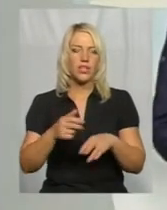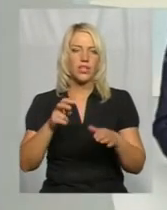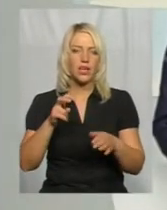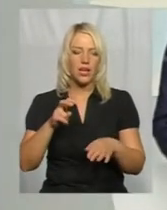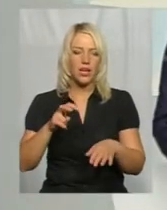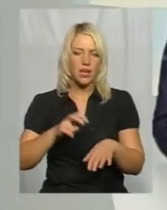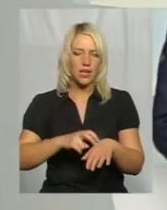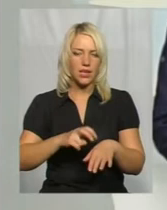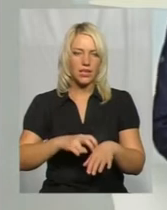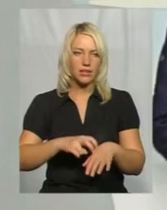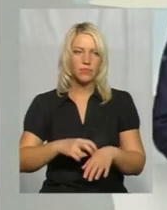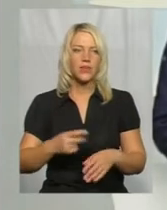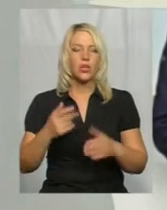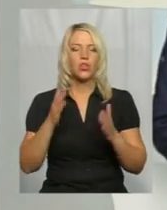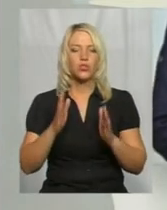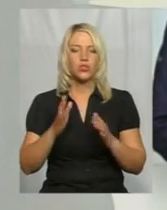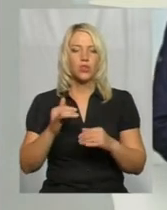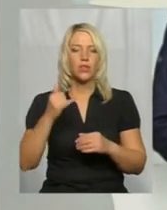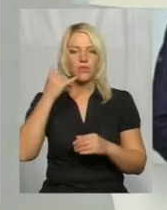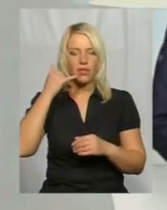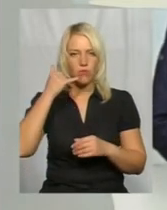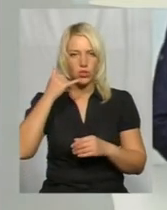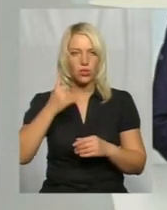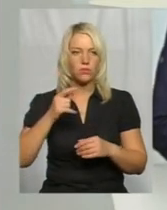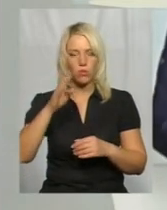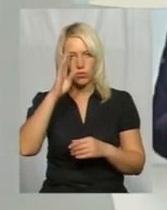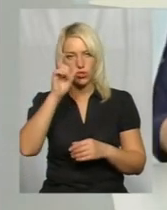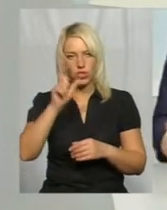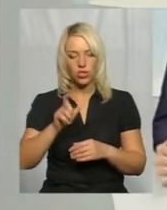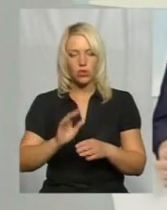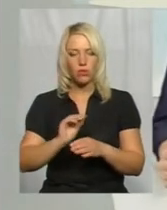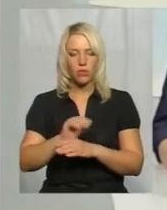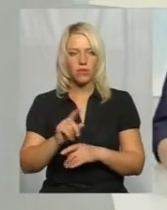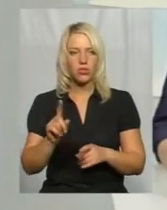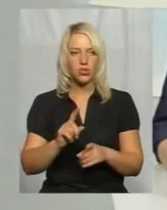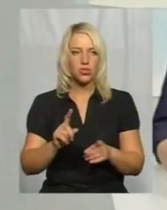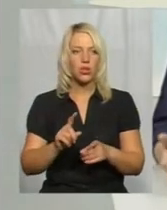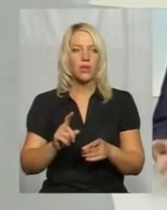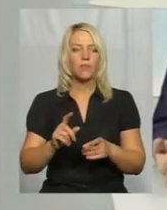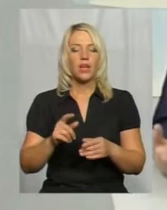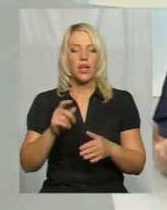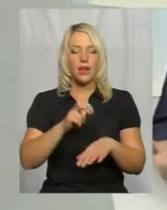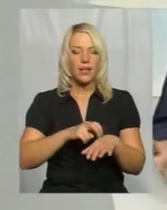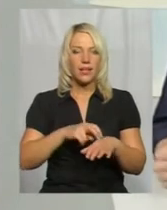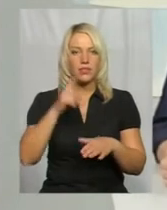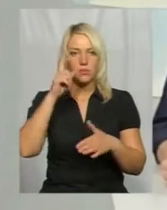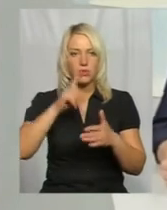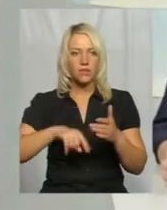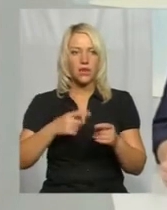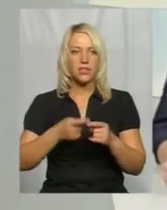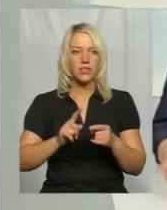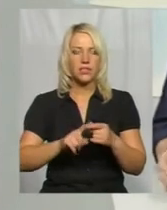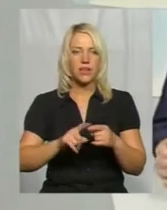Олександра Гурського, щойно у телефонній розмові він додав, що ще на етапі відкриття лікарі сподівалися, що воно буде